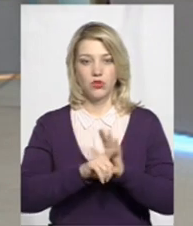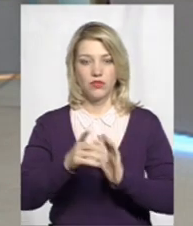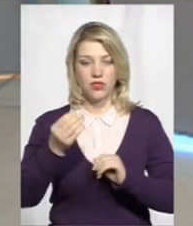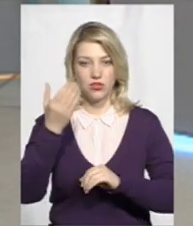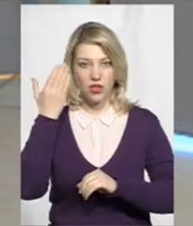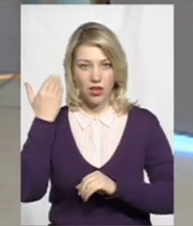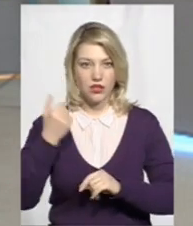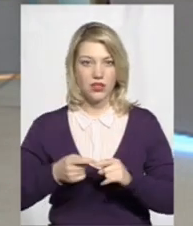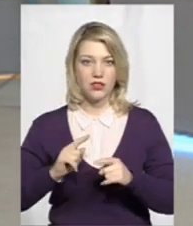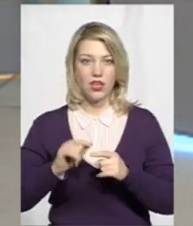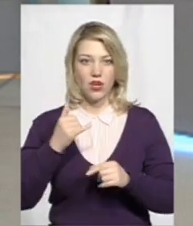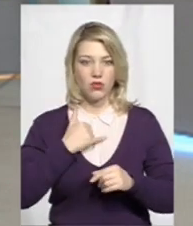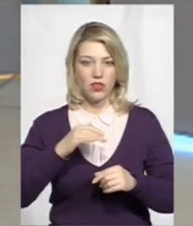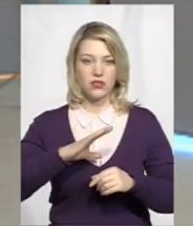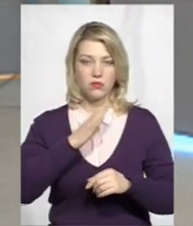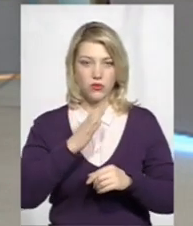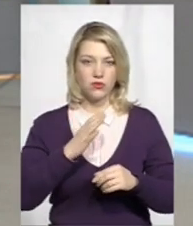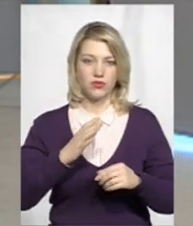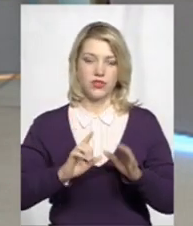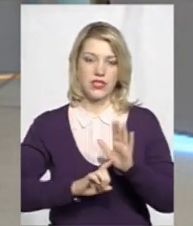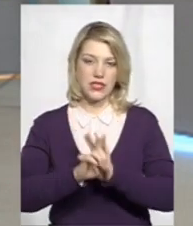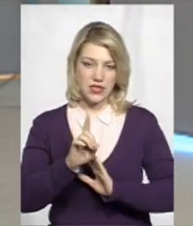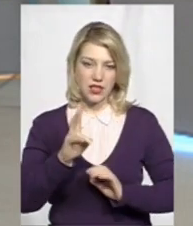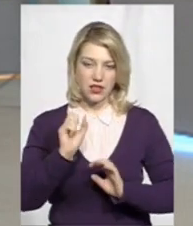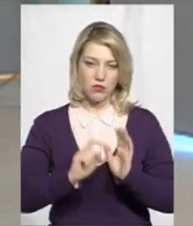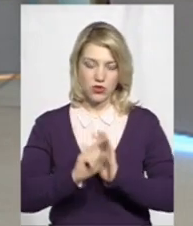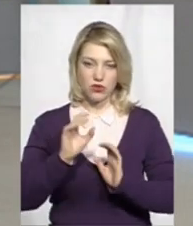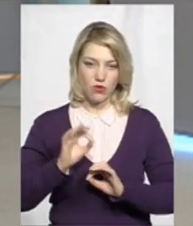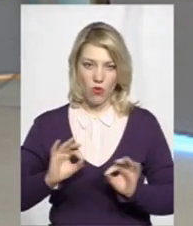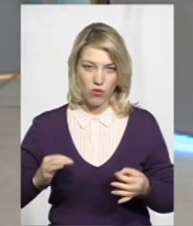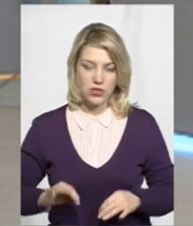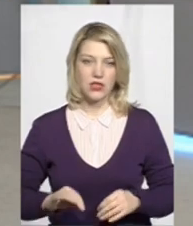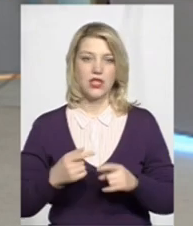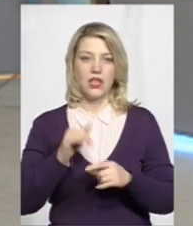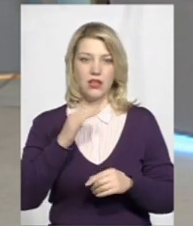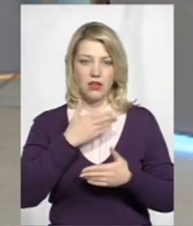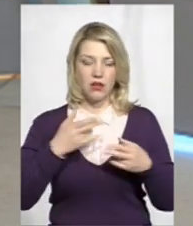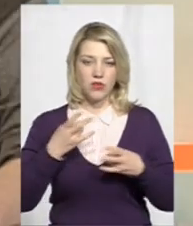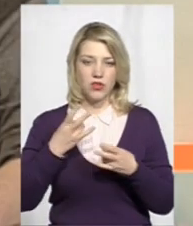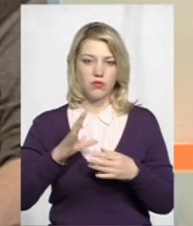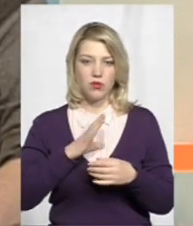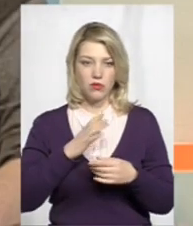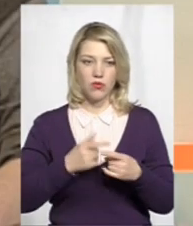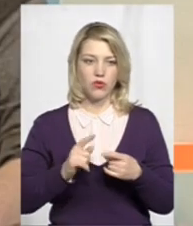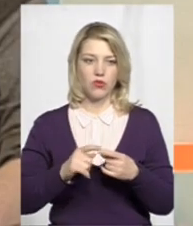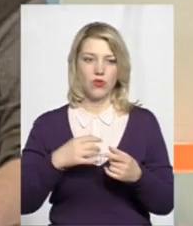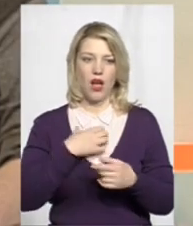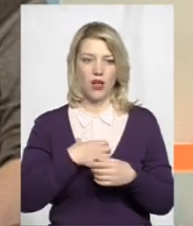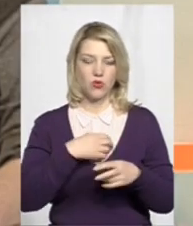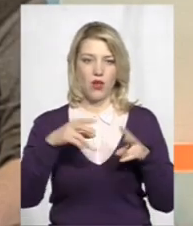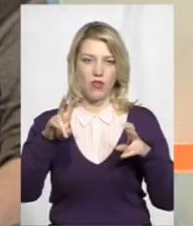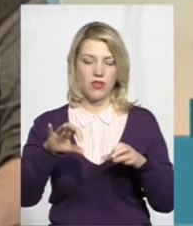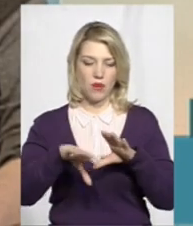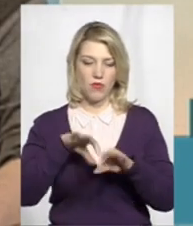раніше, в нас був старт ще на початку осені. Нам потрібно було актуальну тему вибрати. І